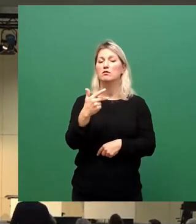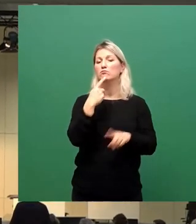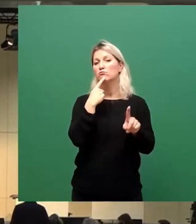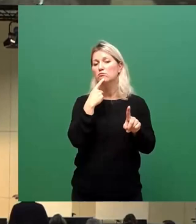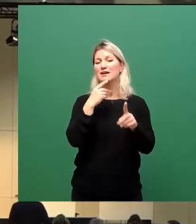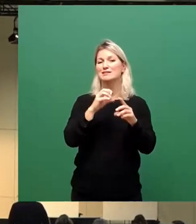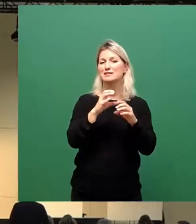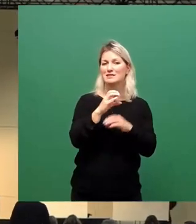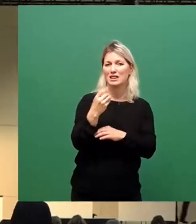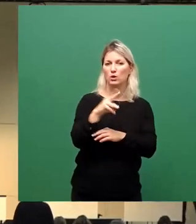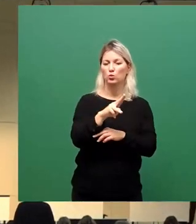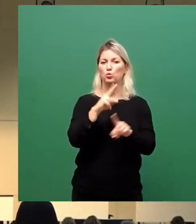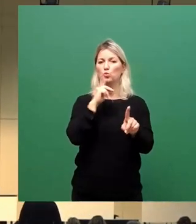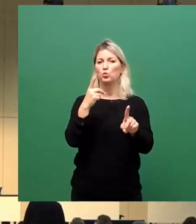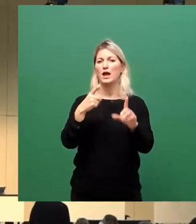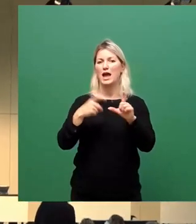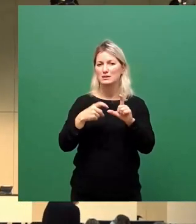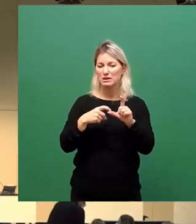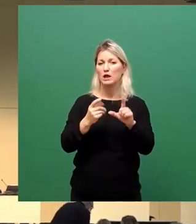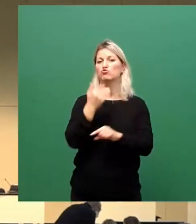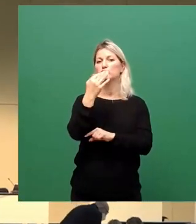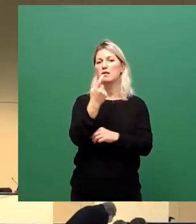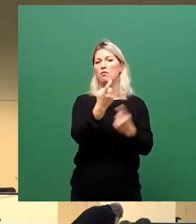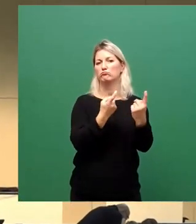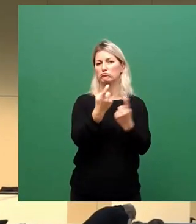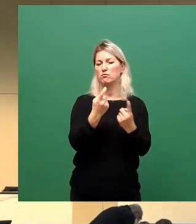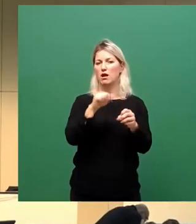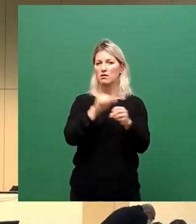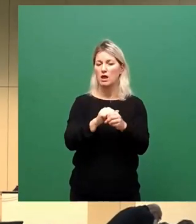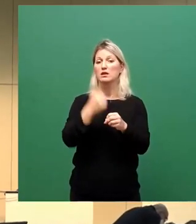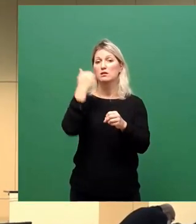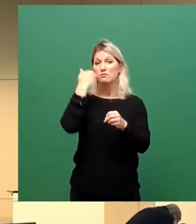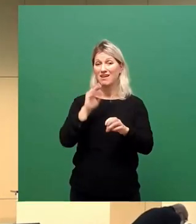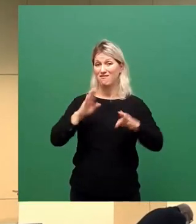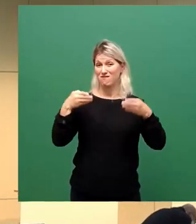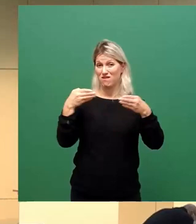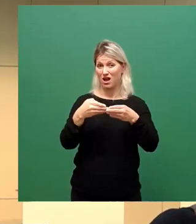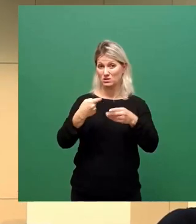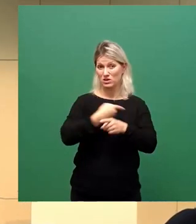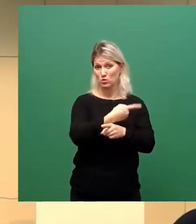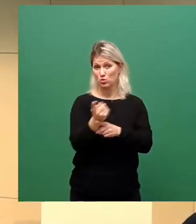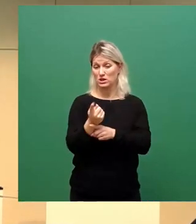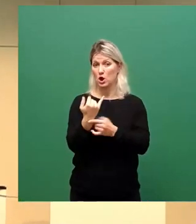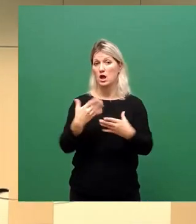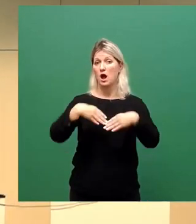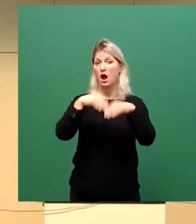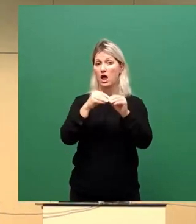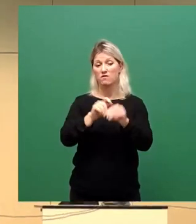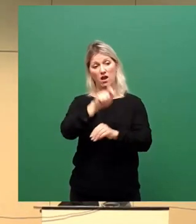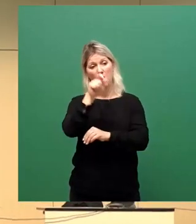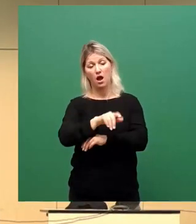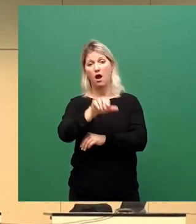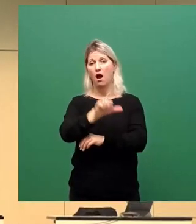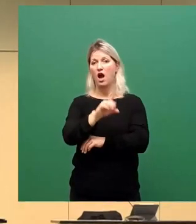eingebracht werden können. Und wir beginnen in der Fraktionsrunde heute zunächst mit der AfD